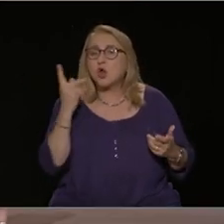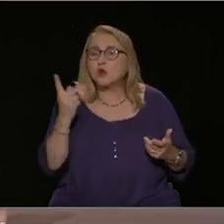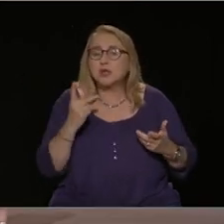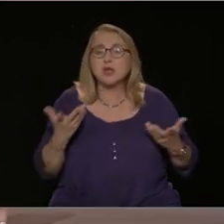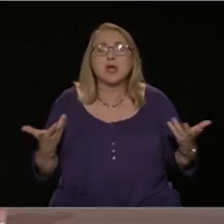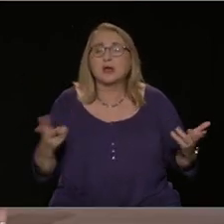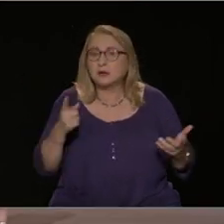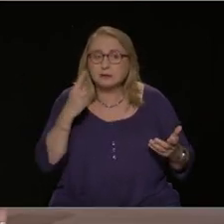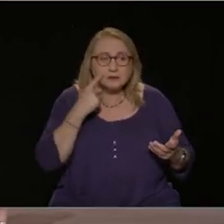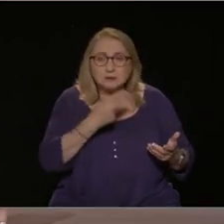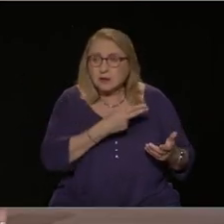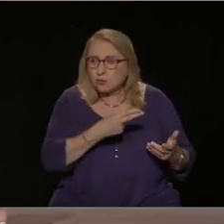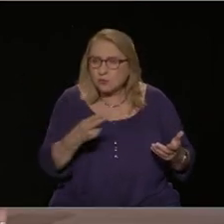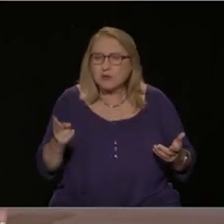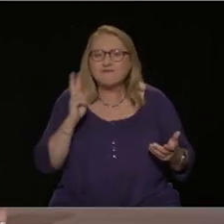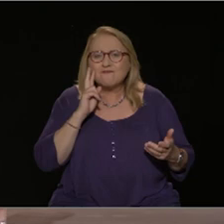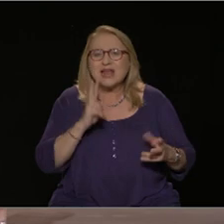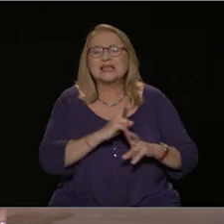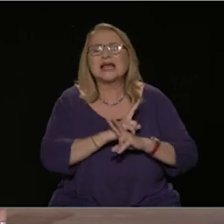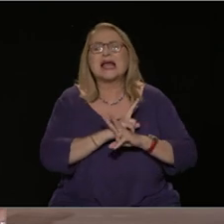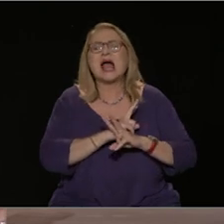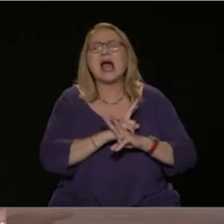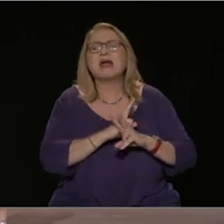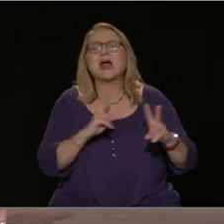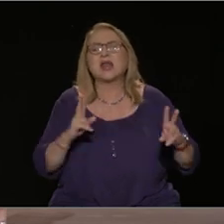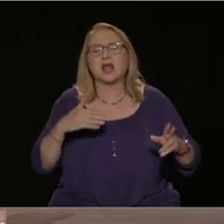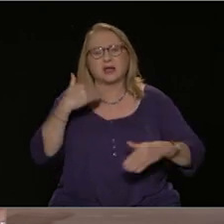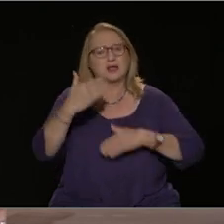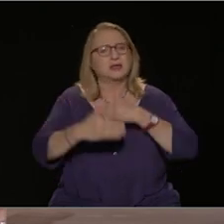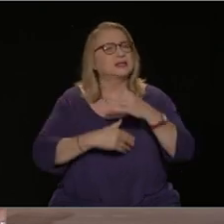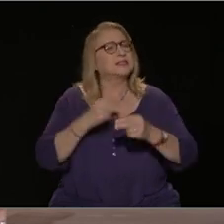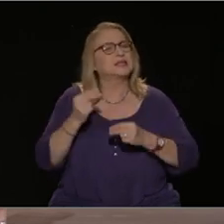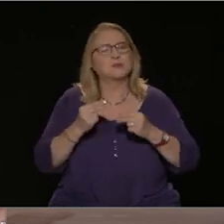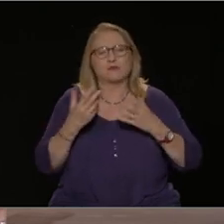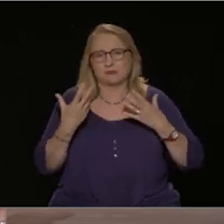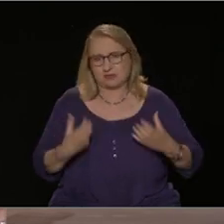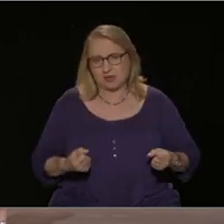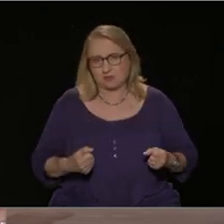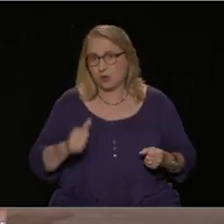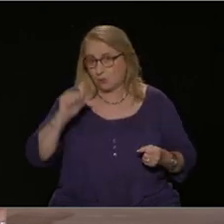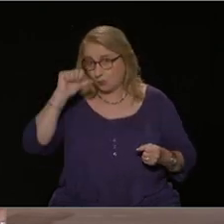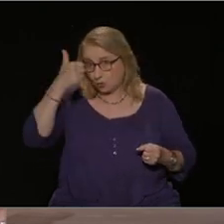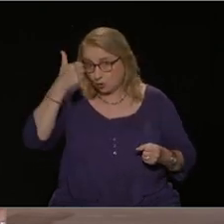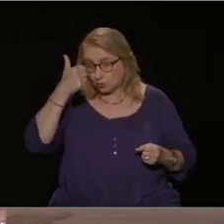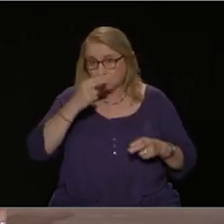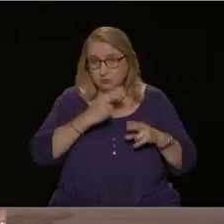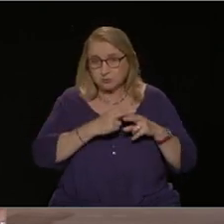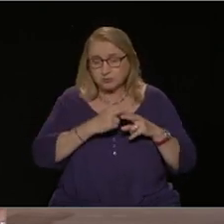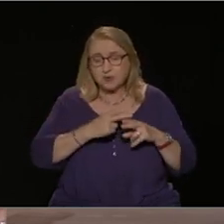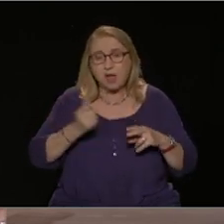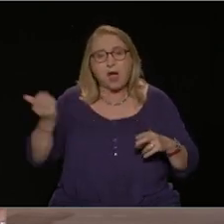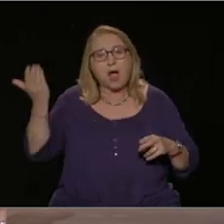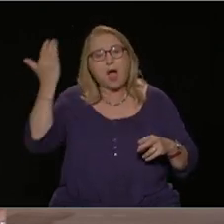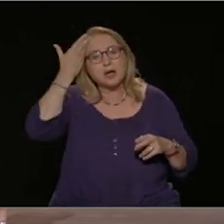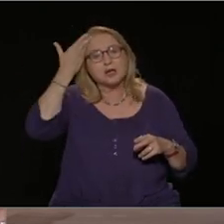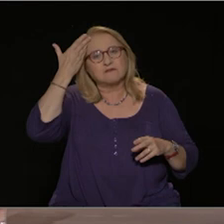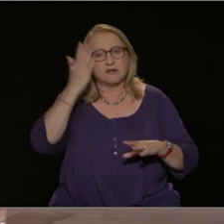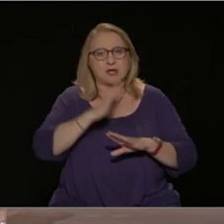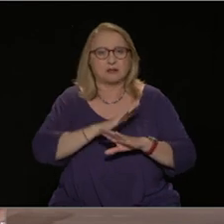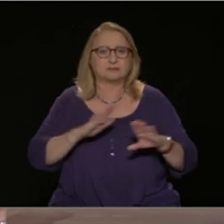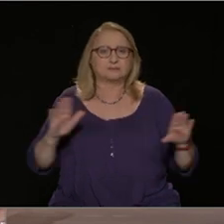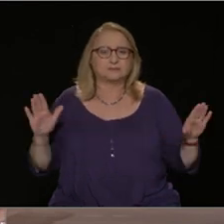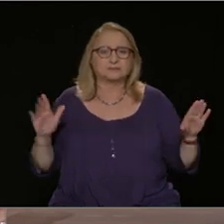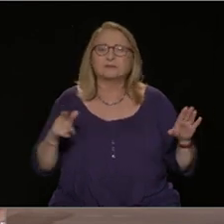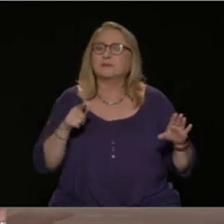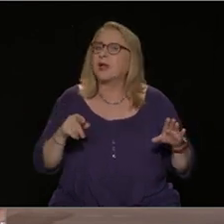περιμένει μπροστά. Έχουμε το τεράστιο πρόβλημα της ακρίβειας. Πώς βγαίνει αυτή από